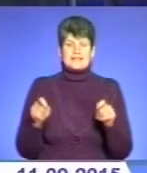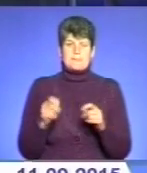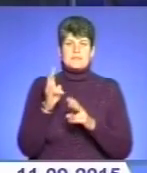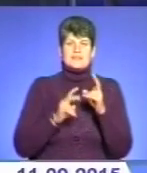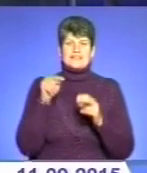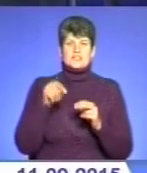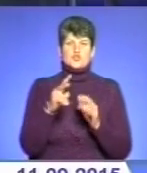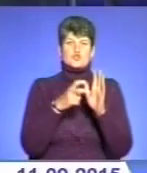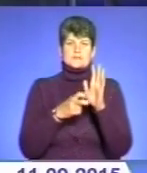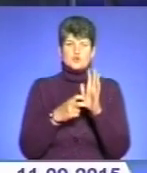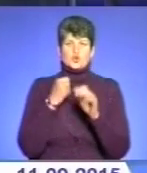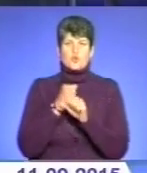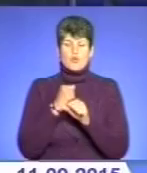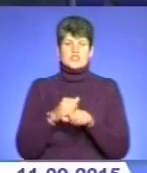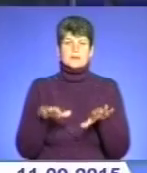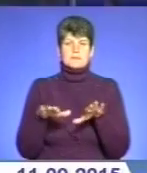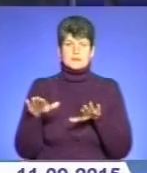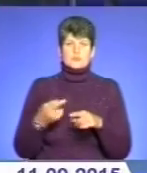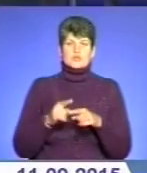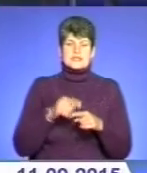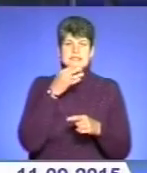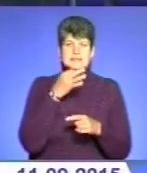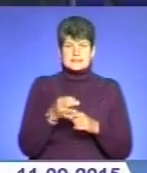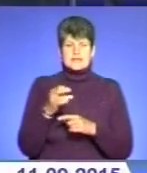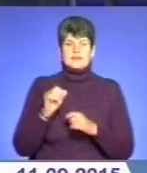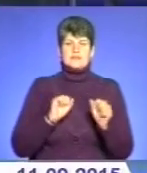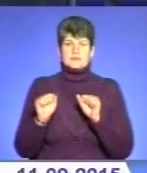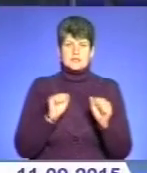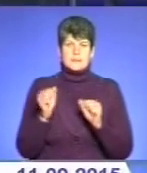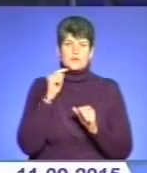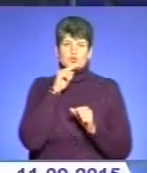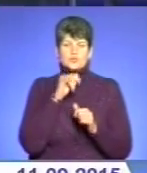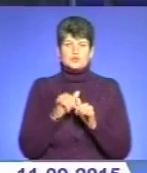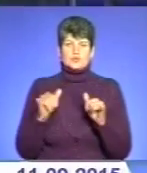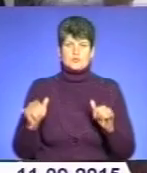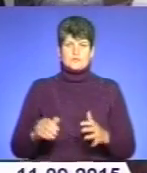місць. Про це повідомили у Департаменті економічного розвитку облажадміністрації на прес-конференції.